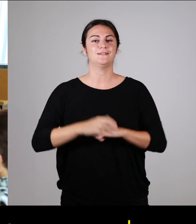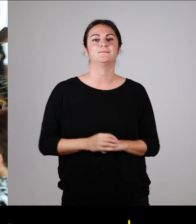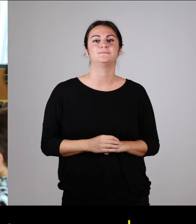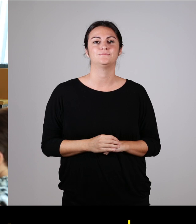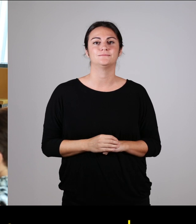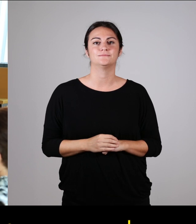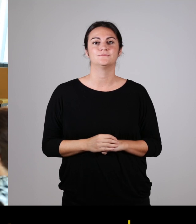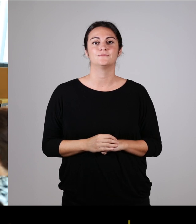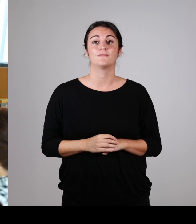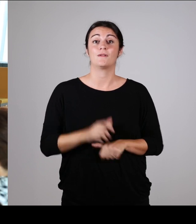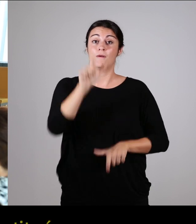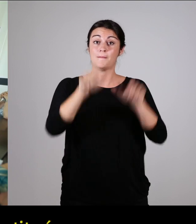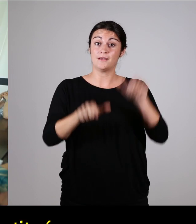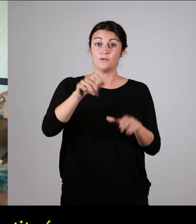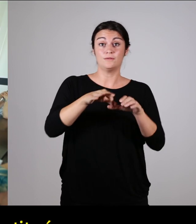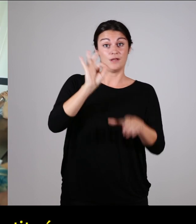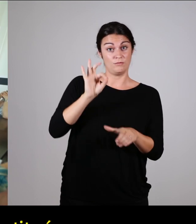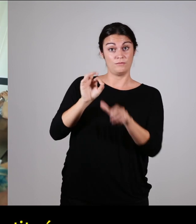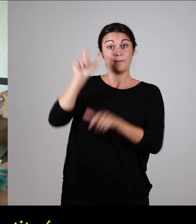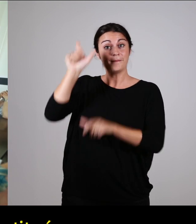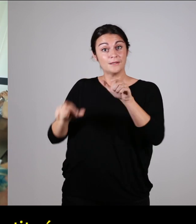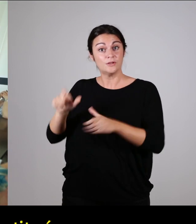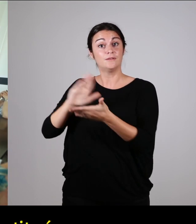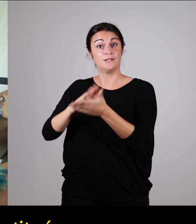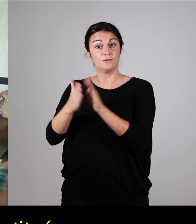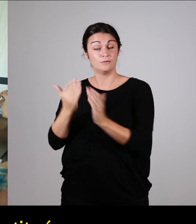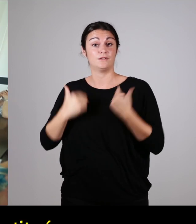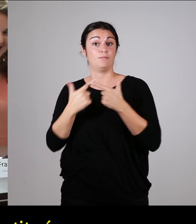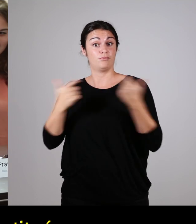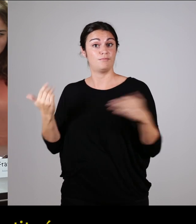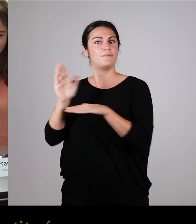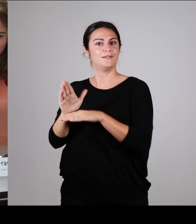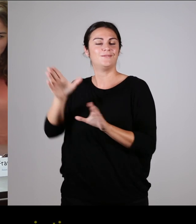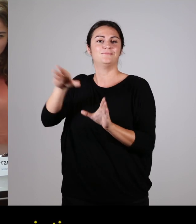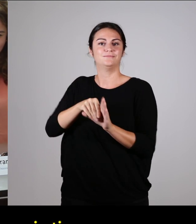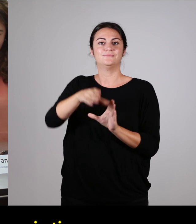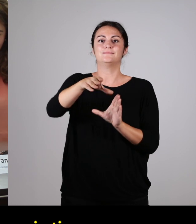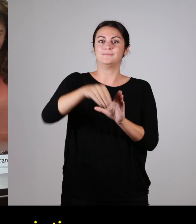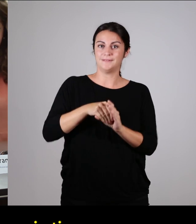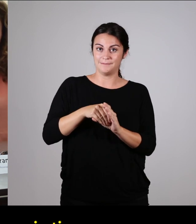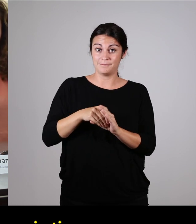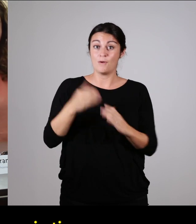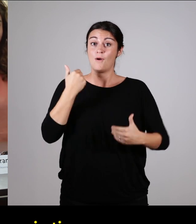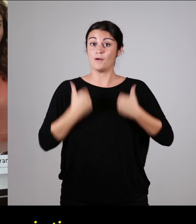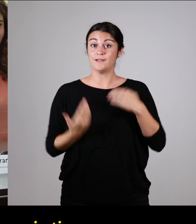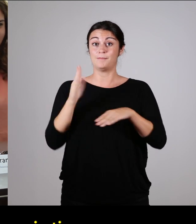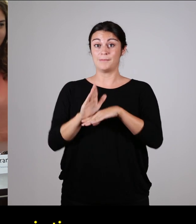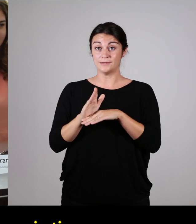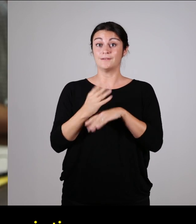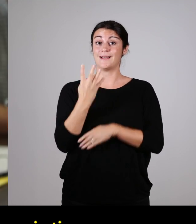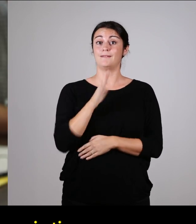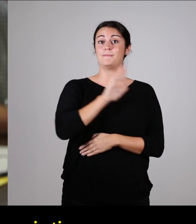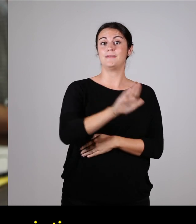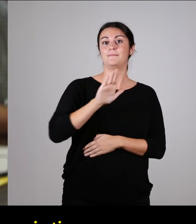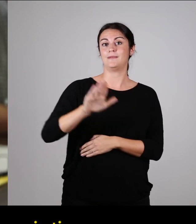'accessibilité. Cette commission est constituée d'élus de l'agglomération ainsi que des membres d'associations représentant quatre types de